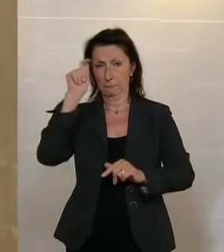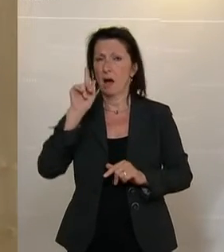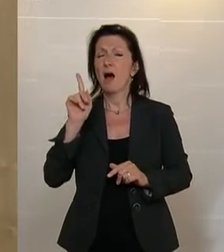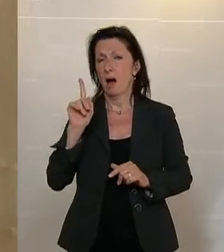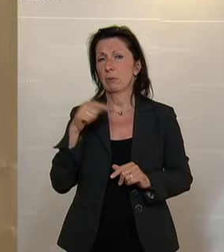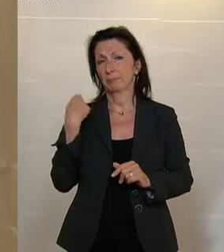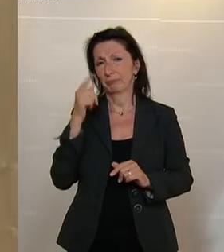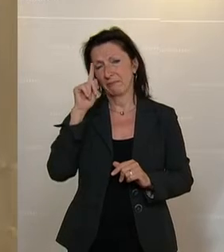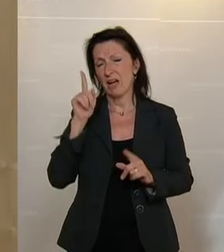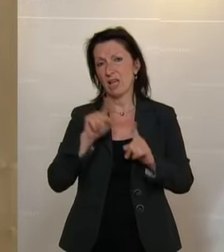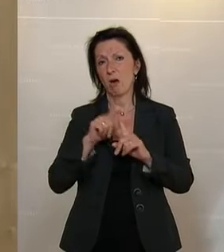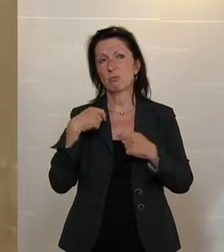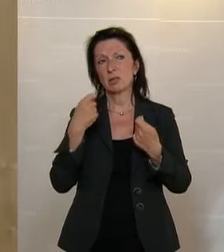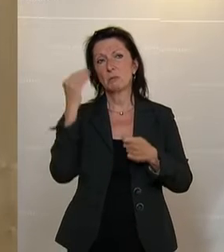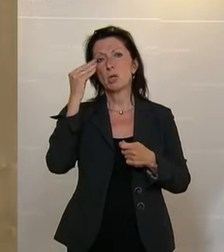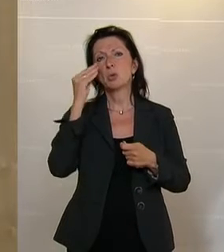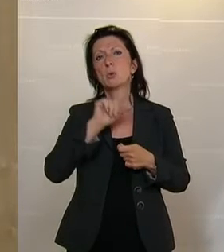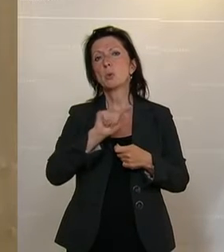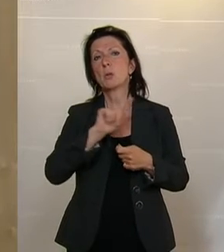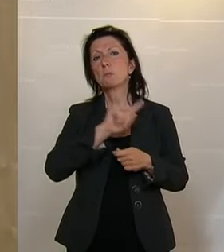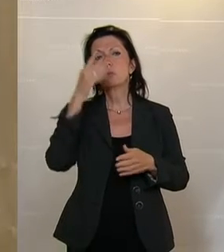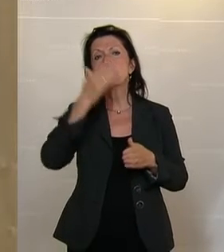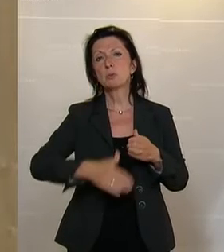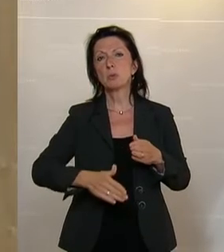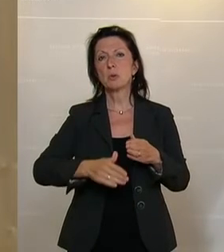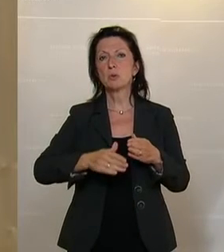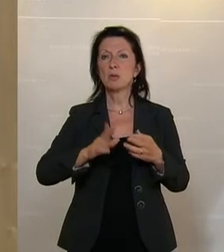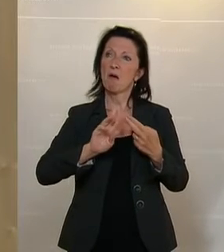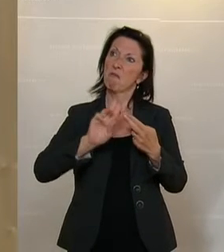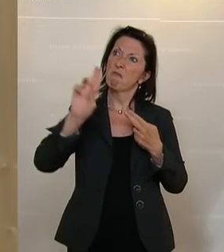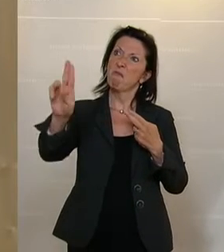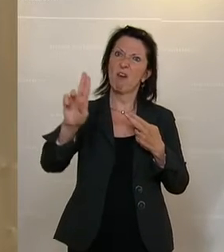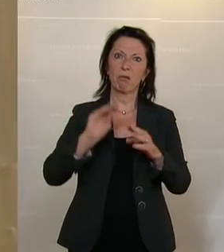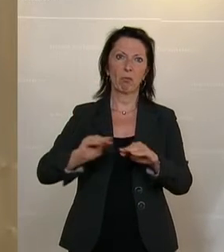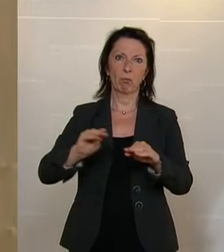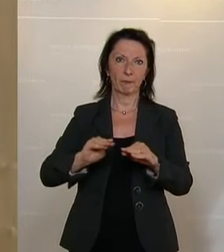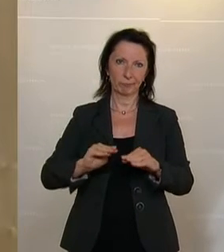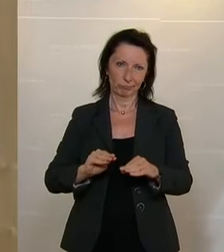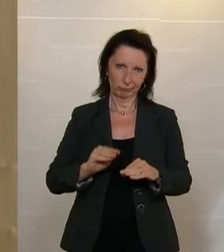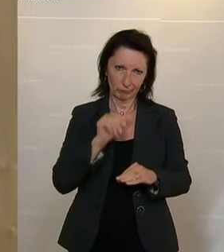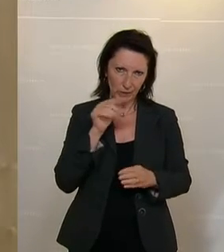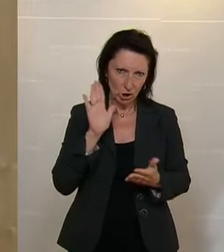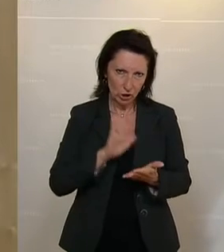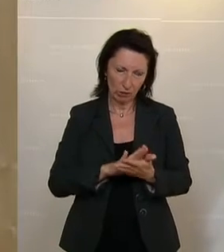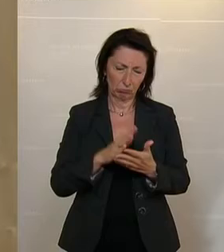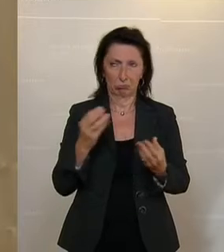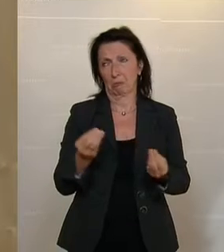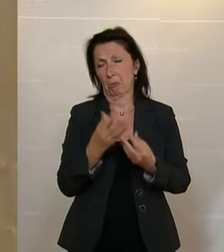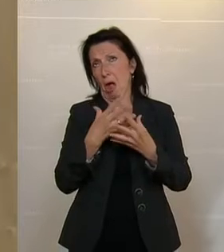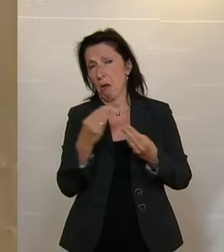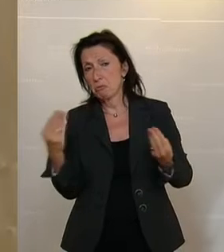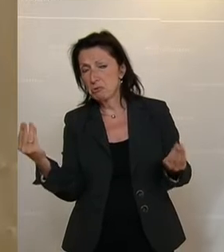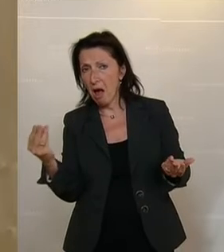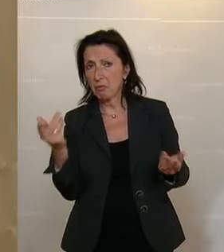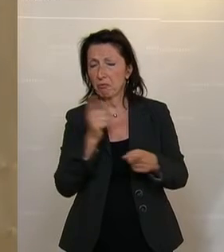Schulen, wo bis zuletzt der Fernunterricht nicht wirklich funktioniert hat. Aufgrund von mangelnder Infrastruktur, Ausstattung,